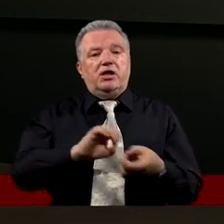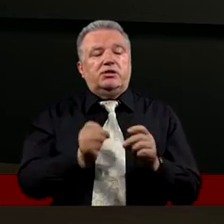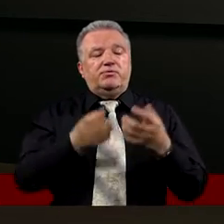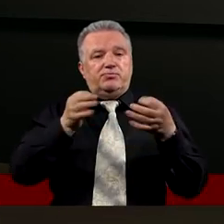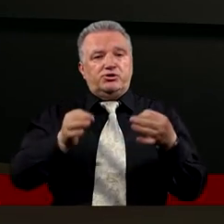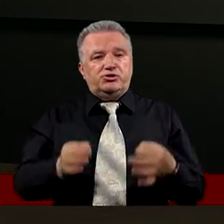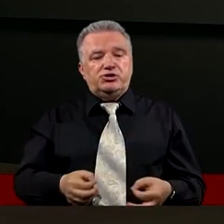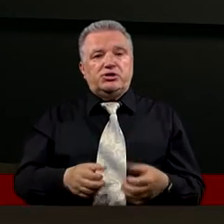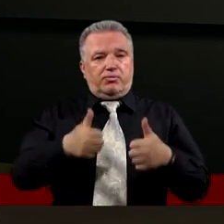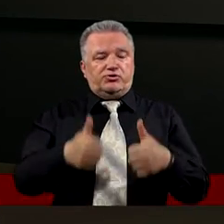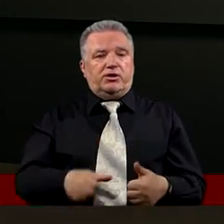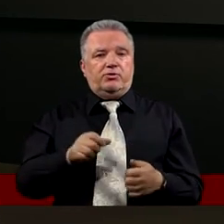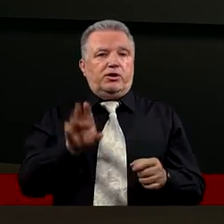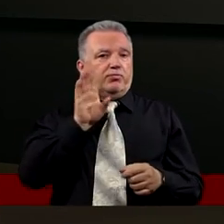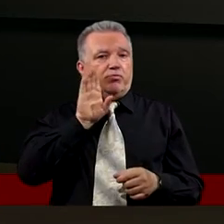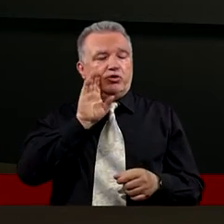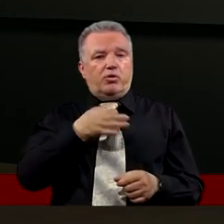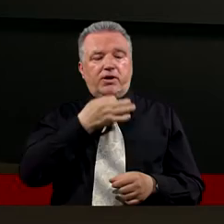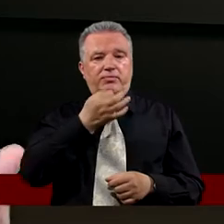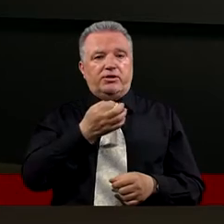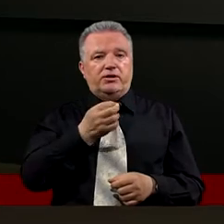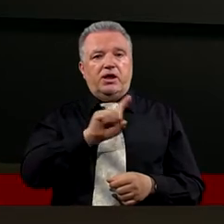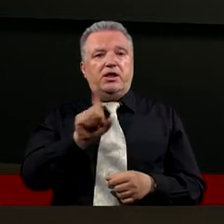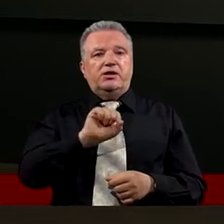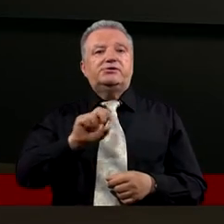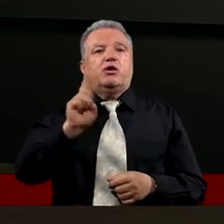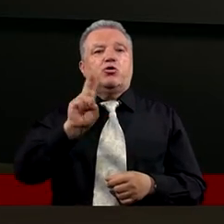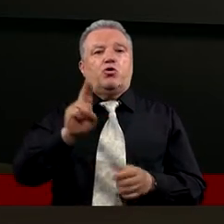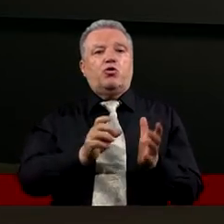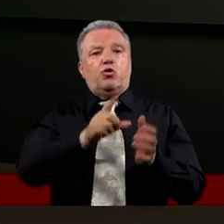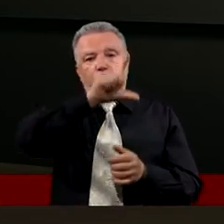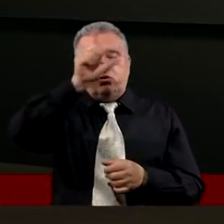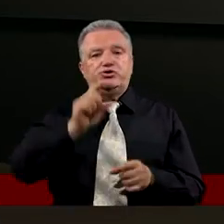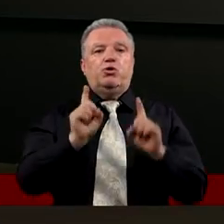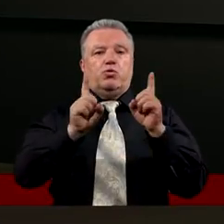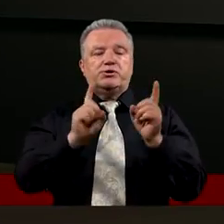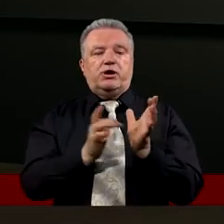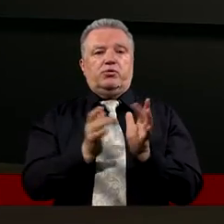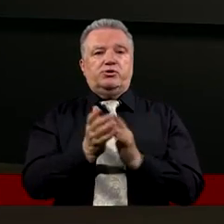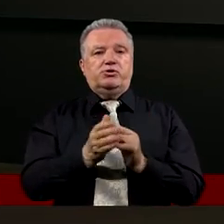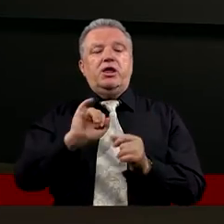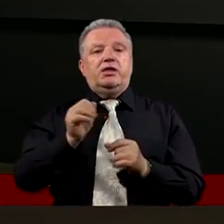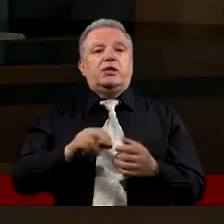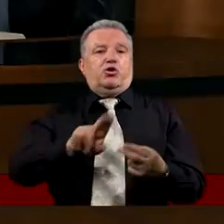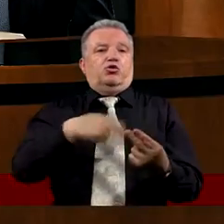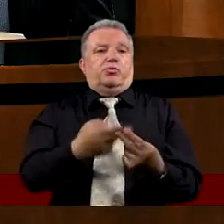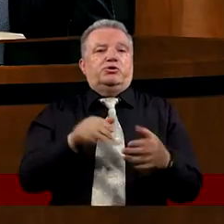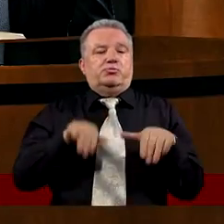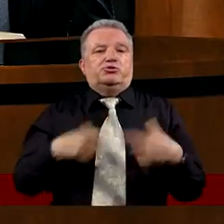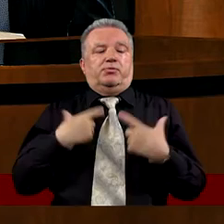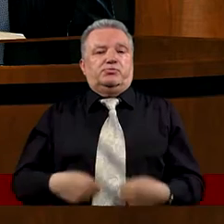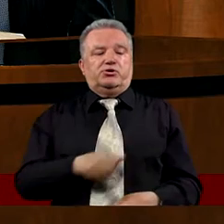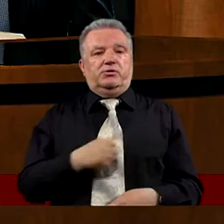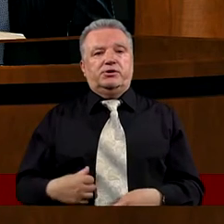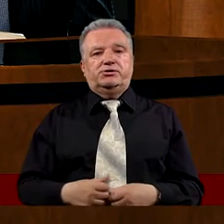Gdybyśmy dzisiaj Postawili podobne pytanie Za kogo ludzie uważają Jezusa? Za Chrystusa? Jakich odpowiedzi Moglibyśmy się